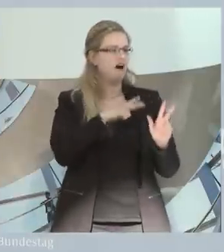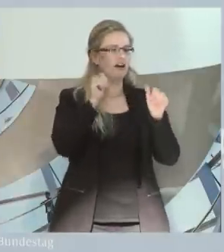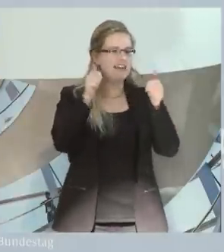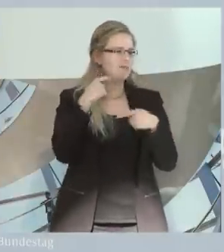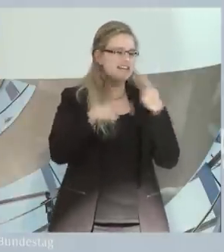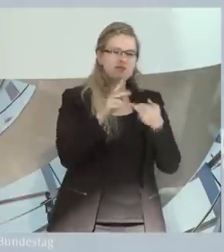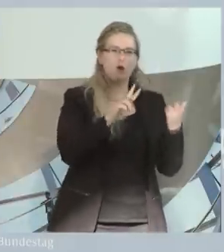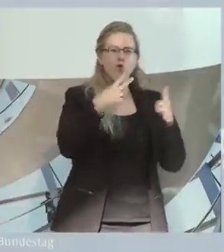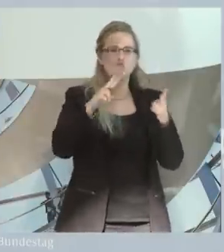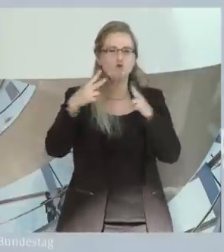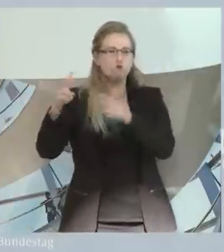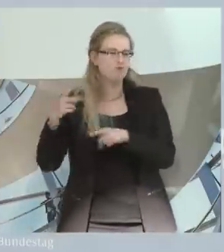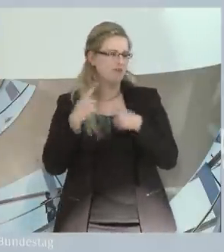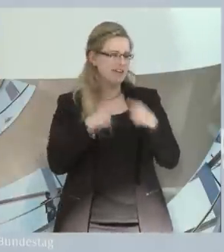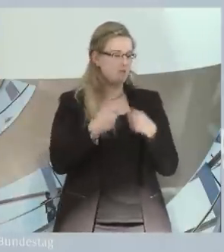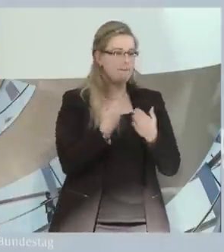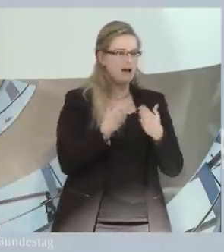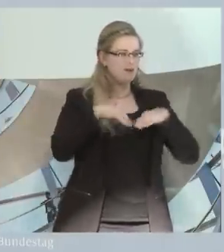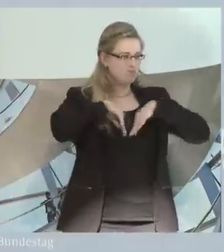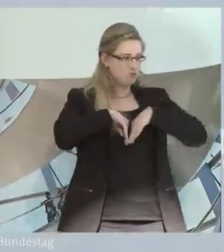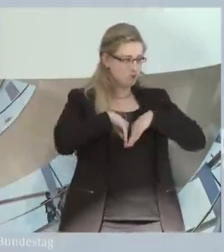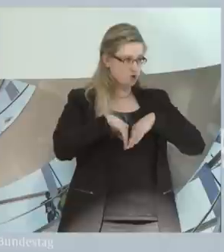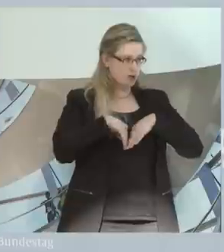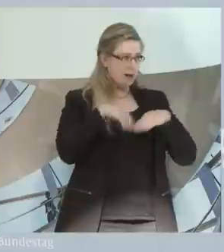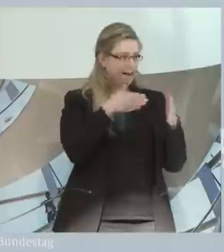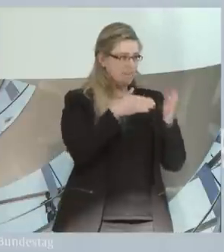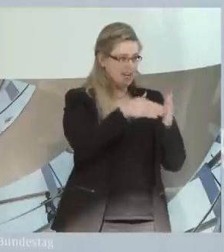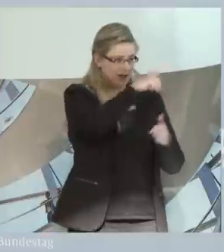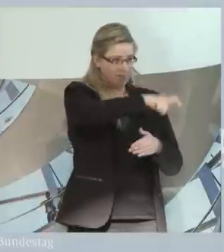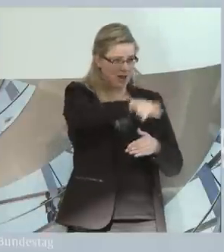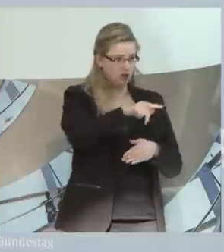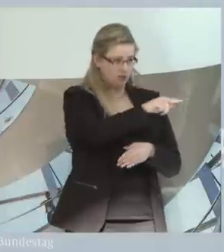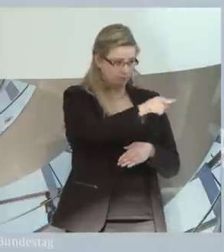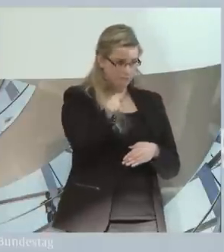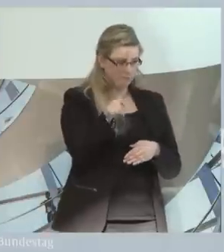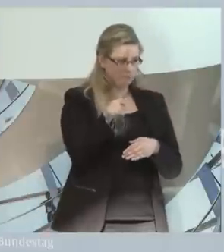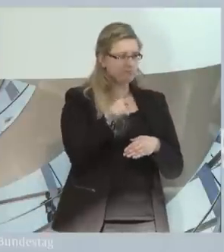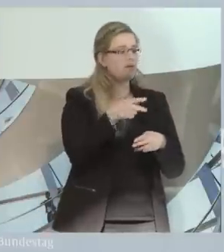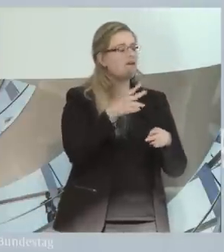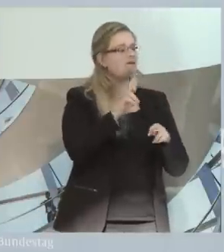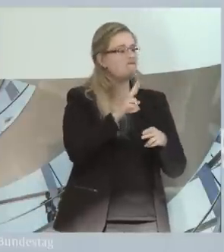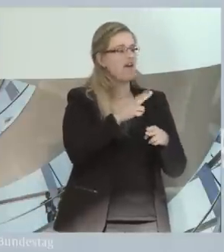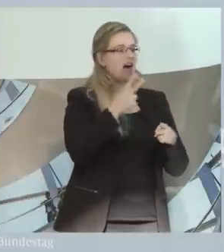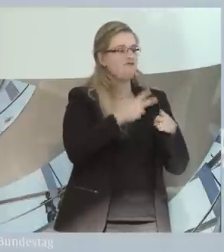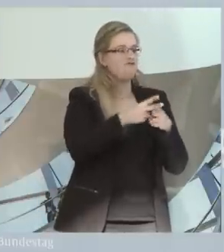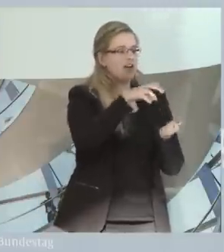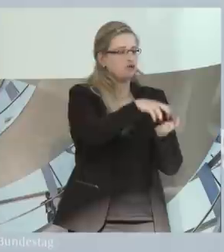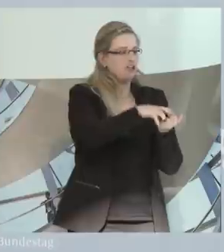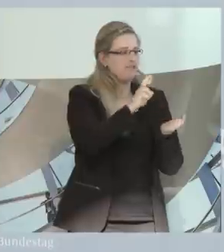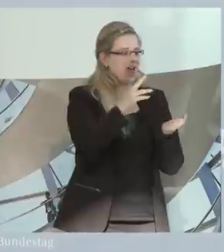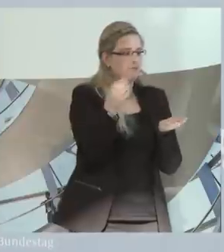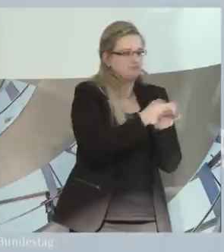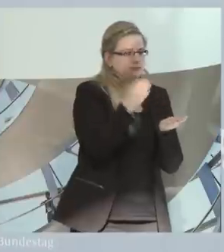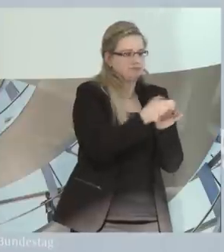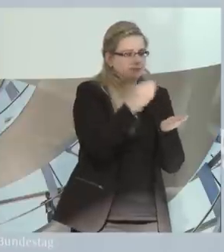ist beispielsweise die Zahl der psychisch behinderten Menschen, die in Werkstätten beschäftigt sind, in den letzten